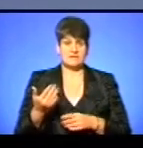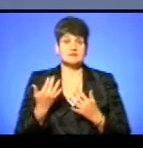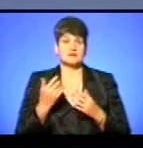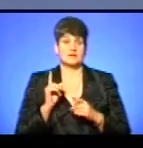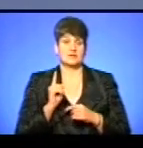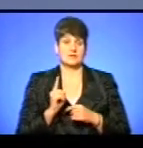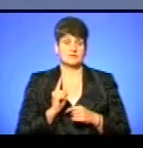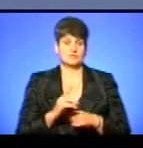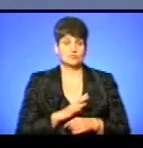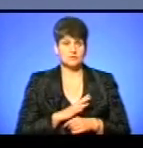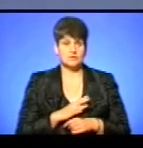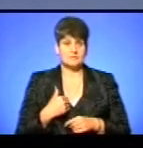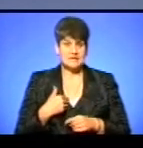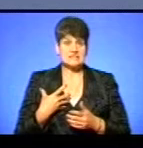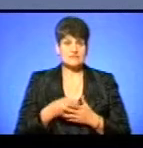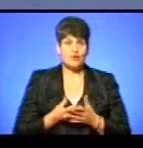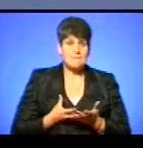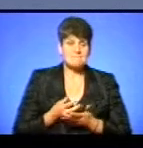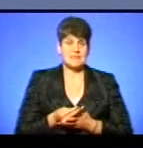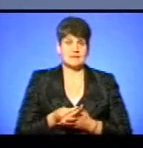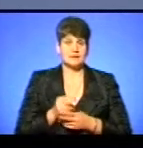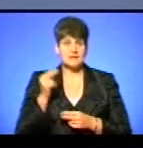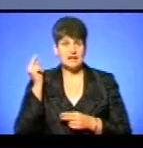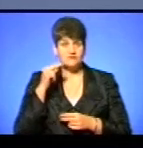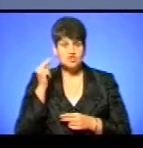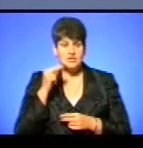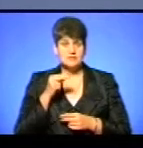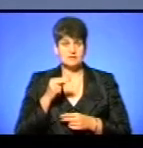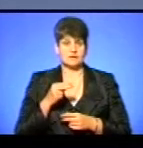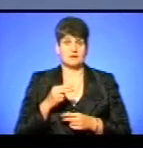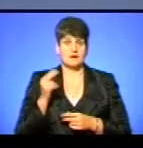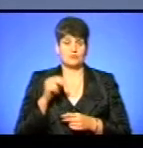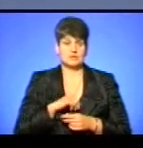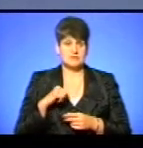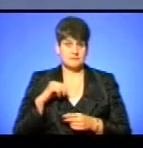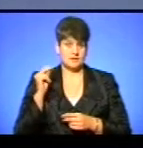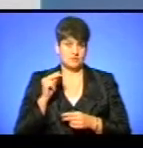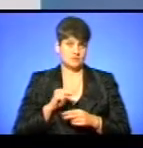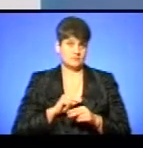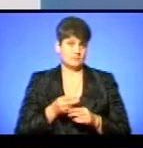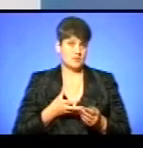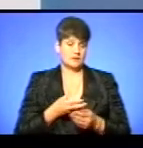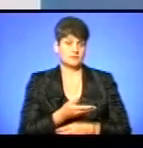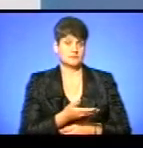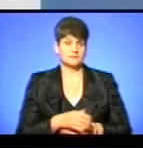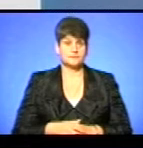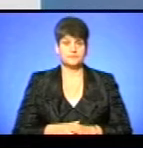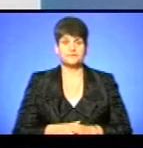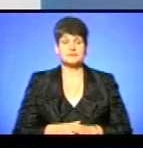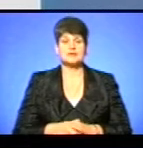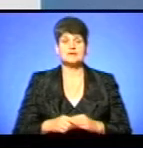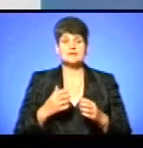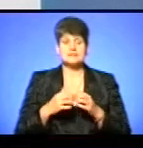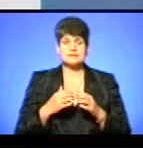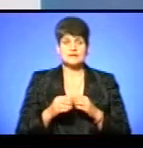наїздили. Ми за своїх платимо. Навчіться або навчіть своїх голів, щоб за вас платили. Серед аспектів, які